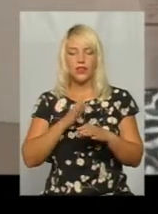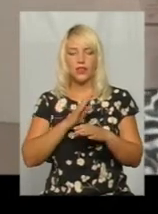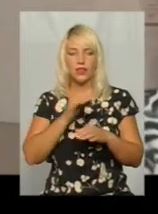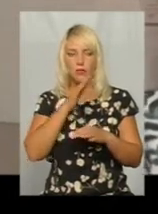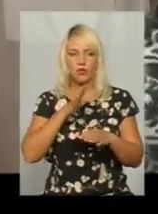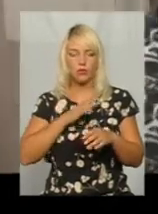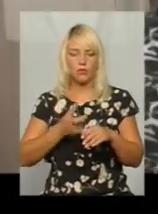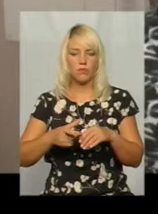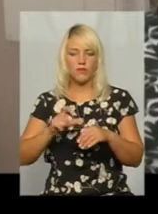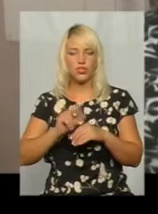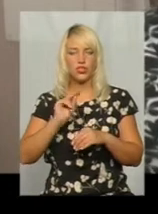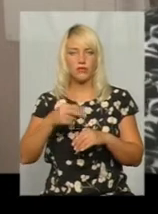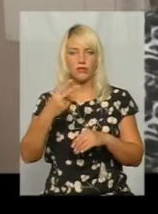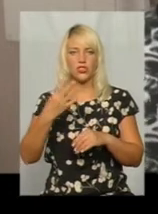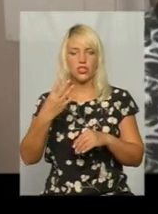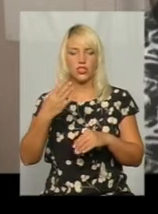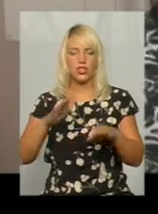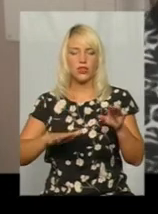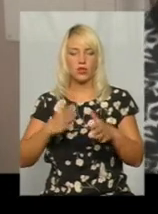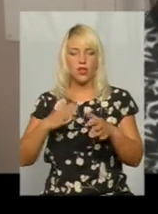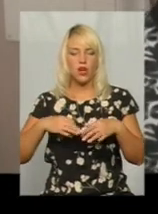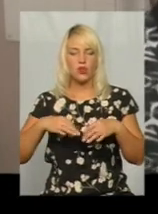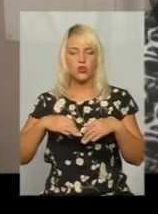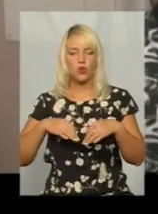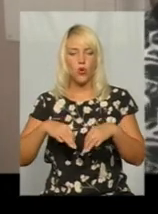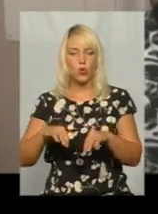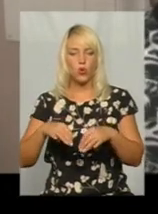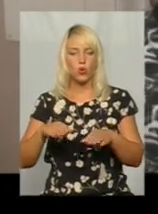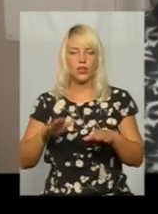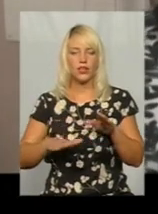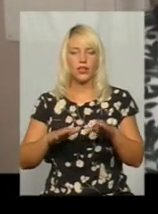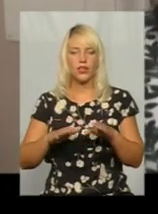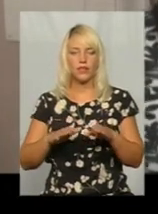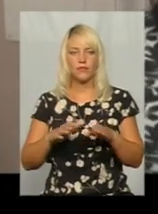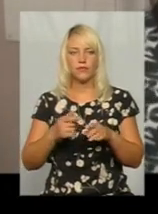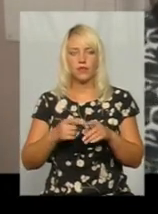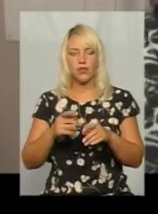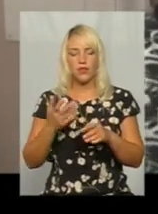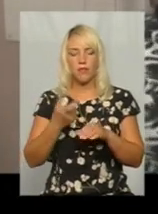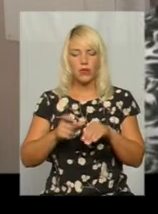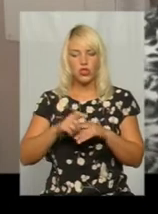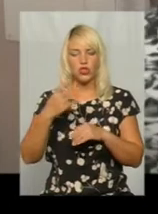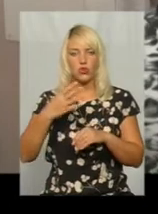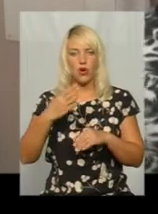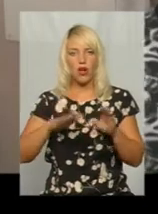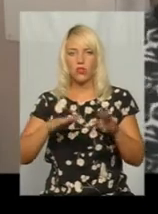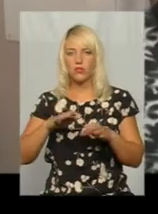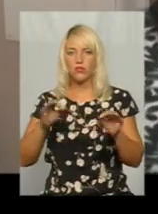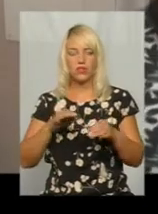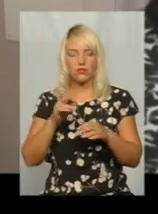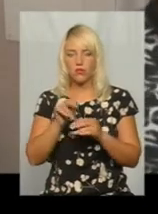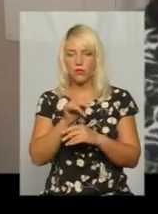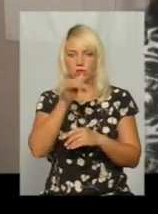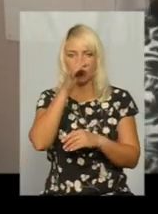24 тонни. Якщо рух транспорту більше 40 тонн автомобілі рухаються, то ніяким ремонтом ми не